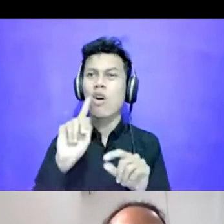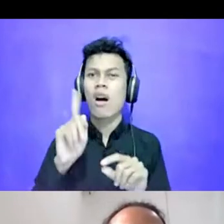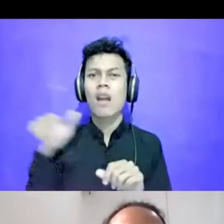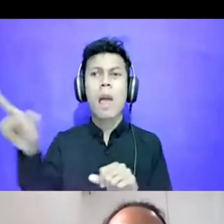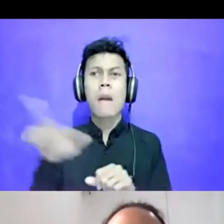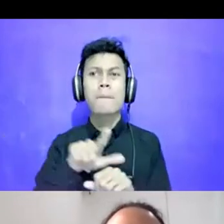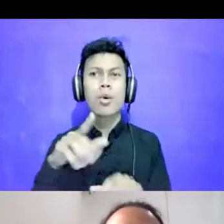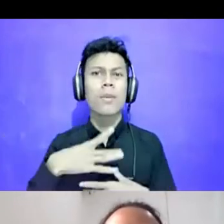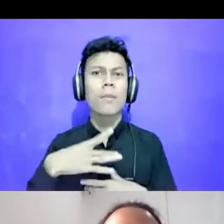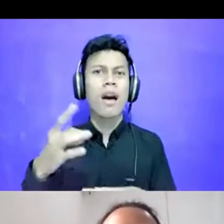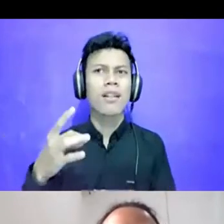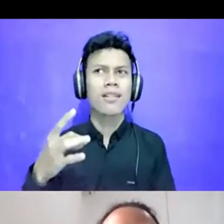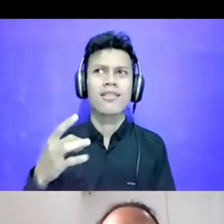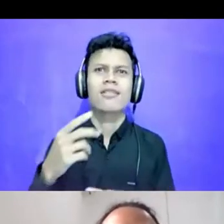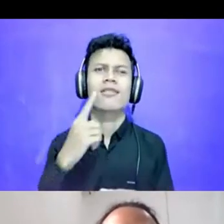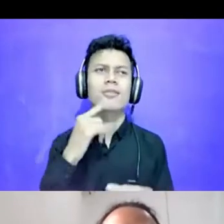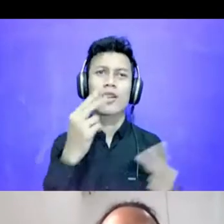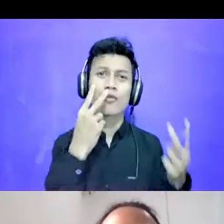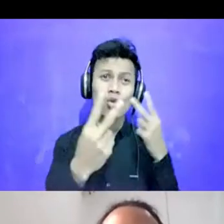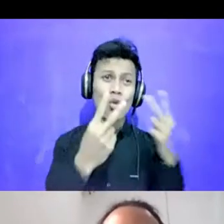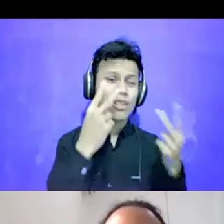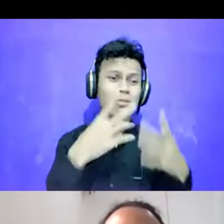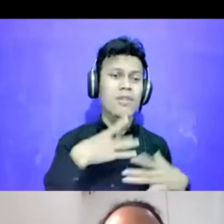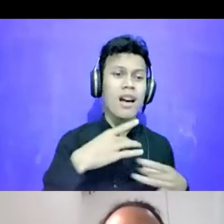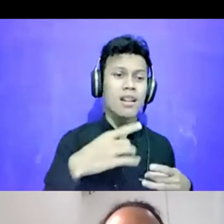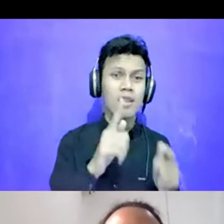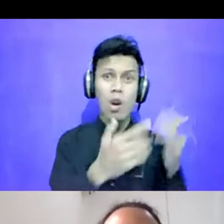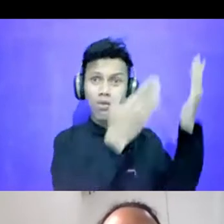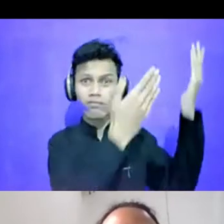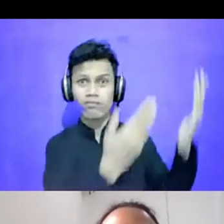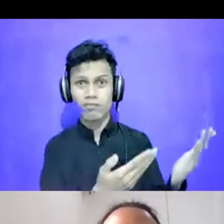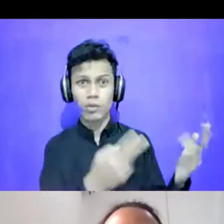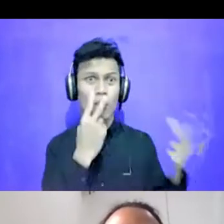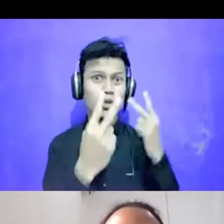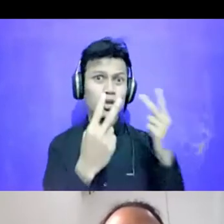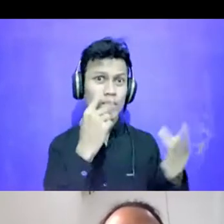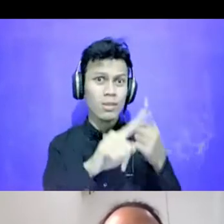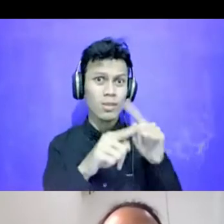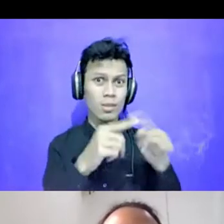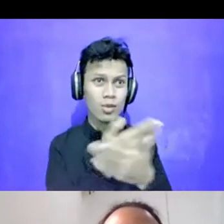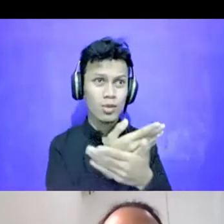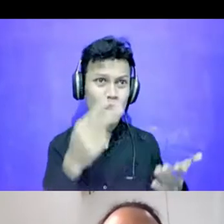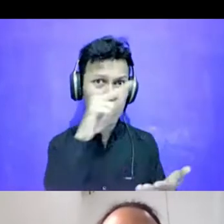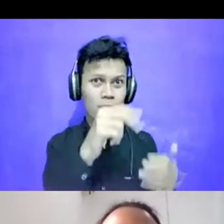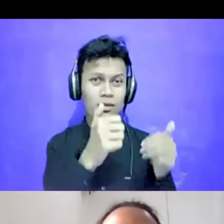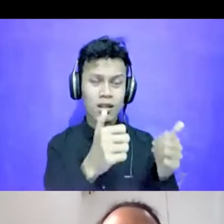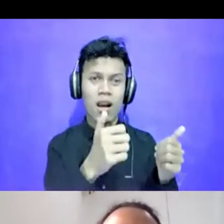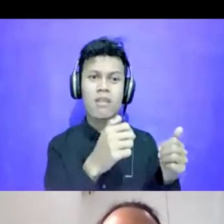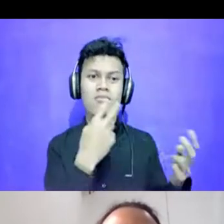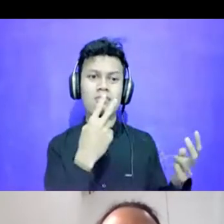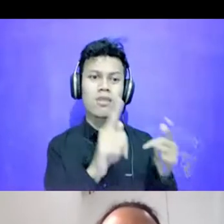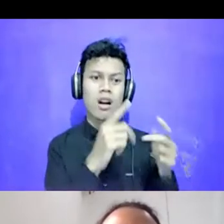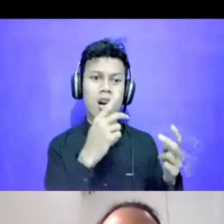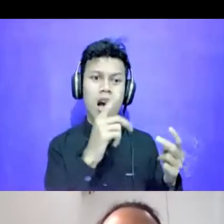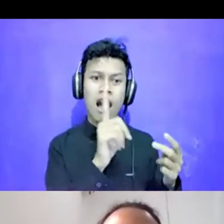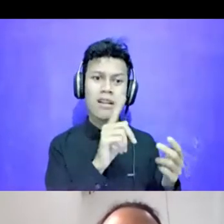Laporan Yang Menarik Visualisasinya Nah Kalau Ini Visualisasinya Teman Teman Bisa Lihat Ini Ada